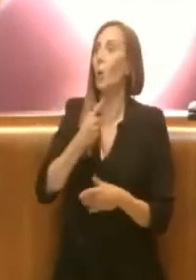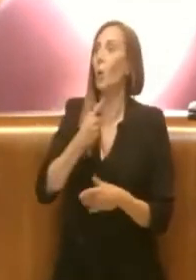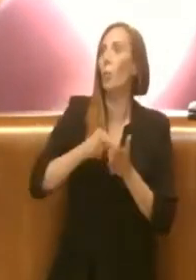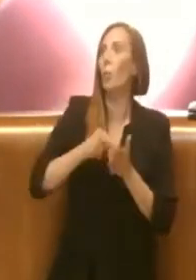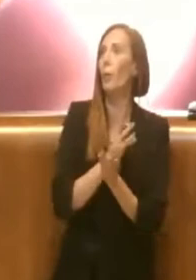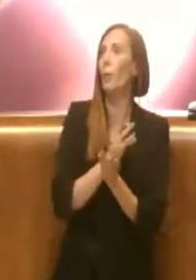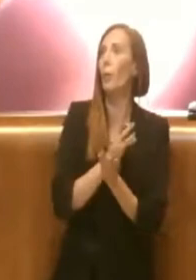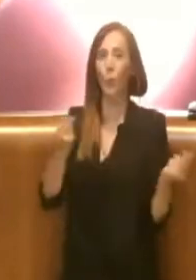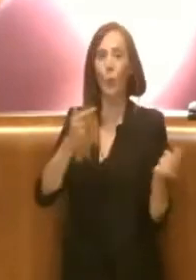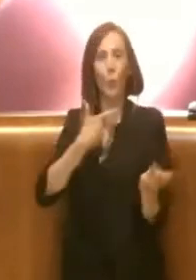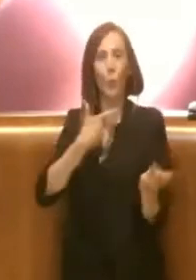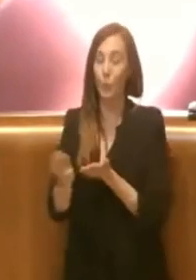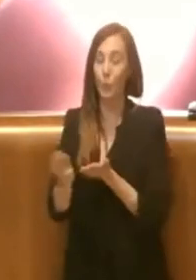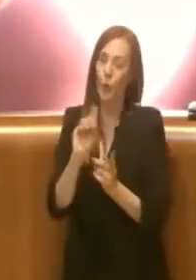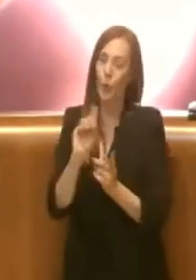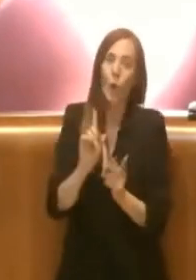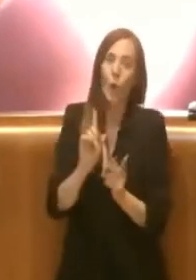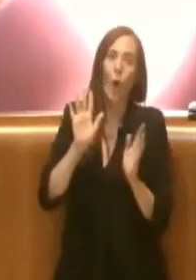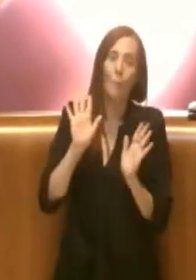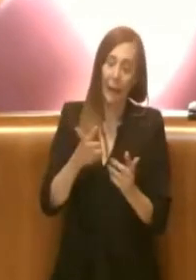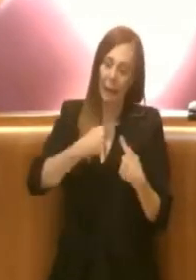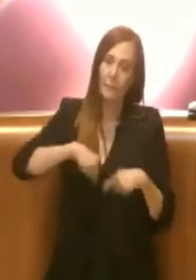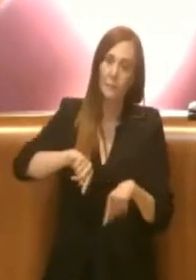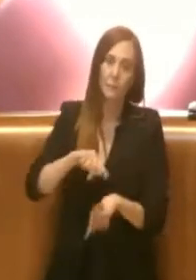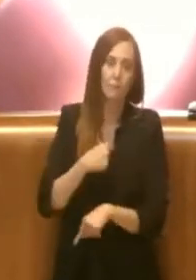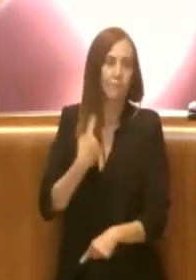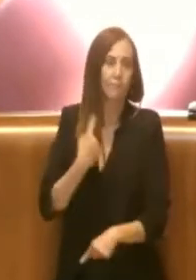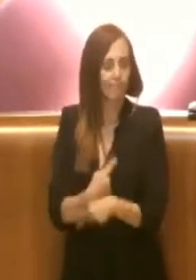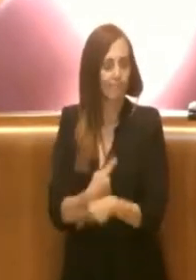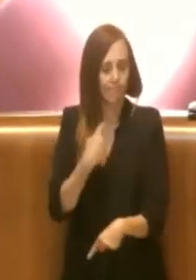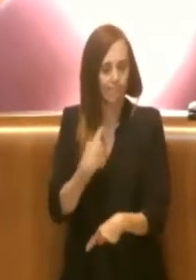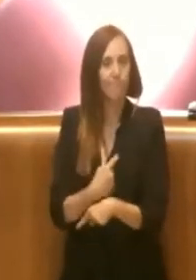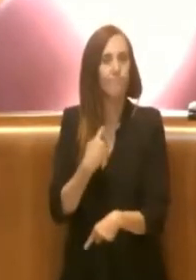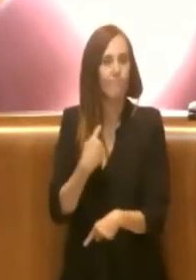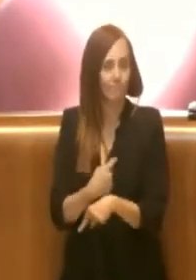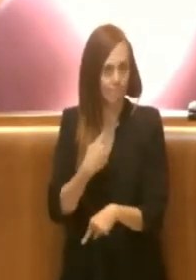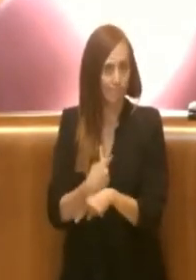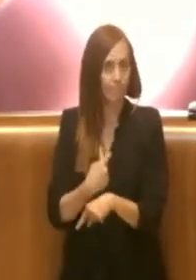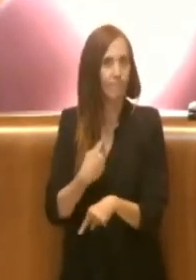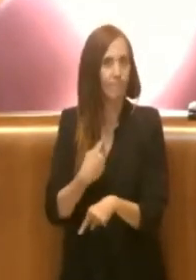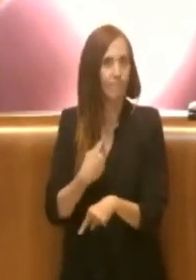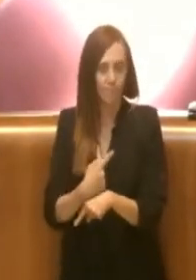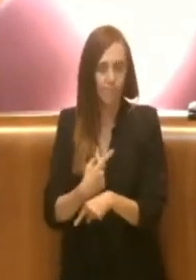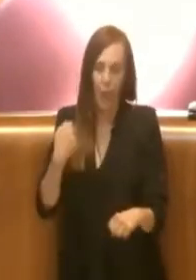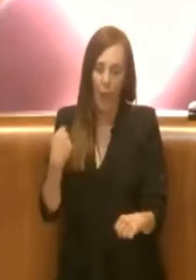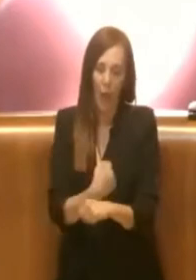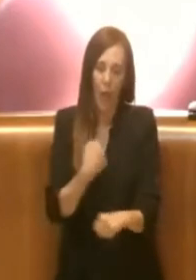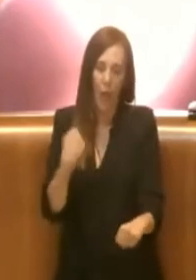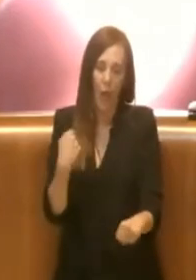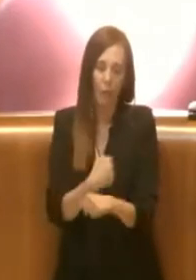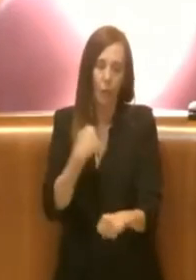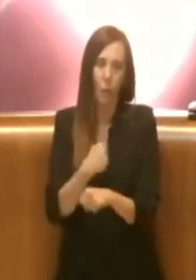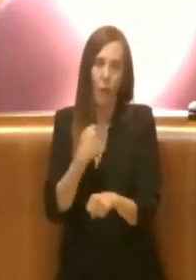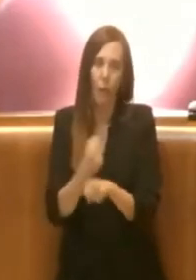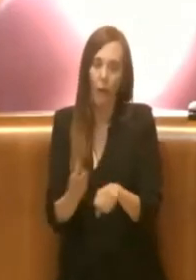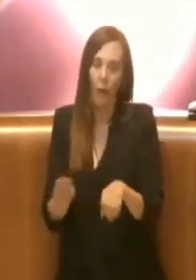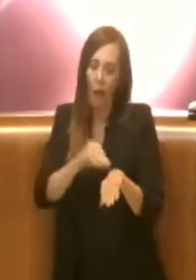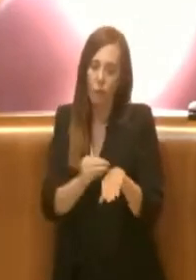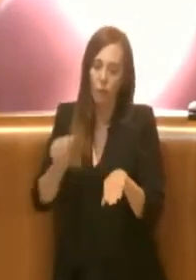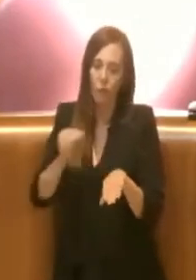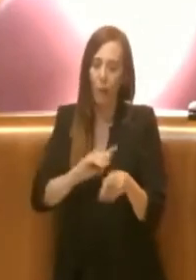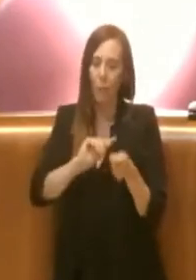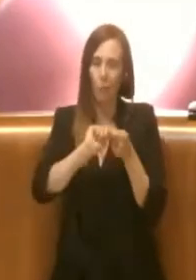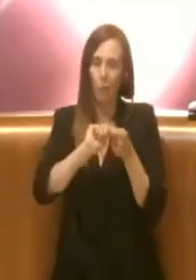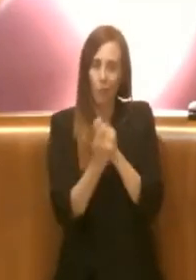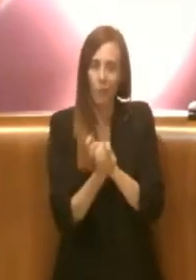anche se era doveroso operare un aggiornamento, una modifica